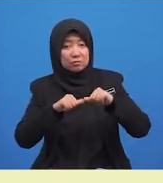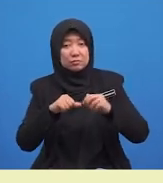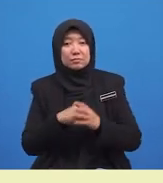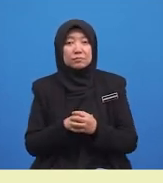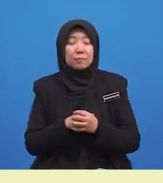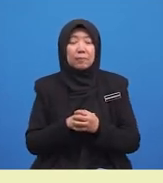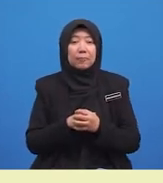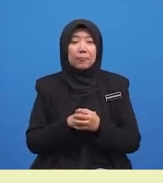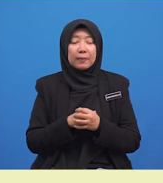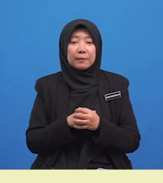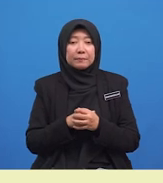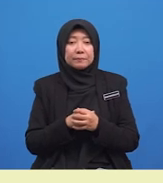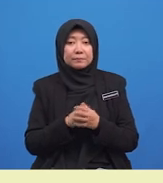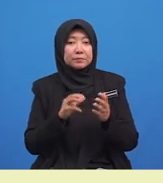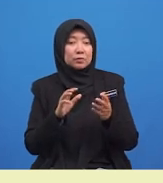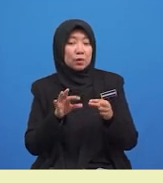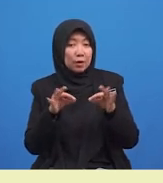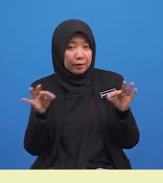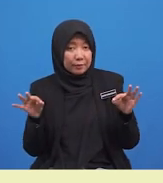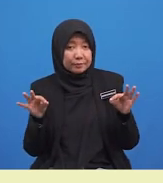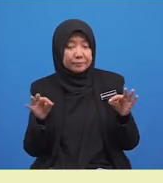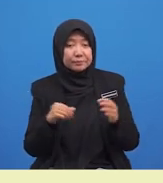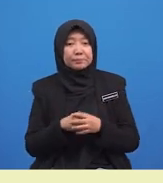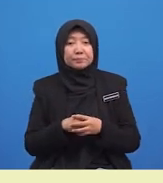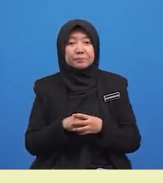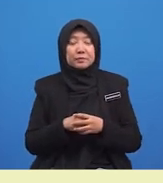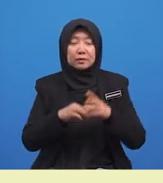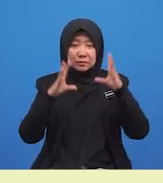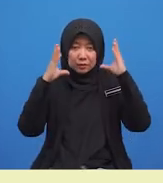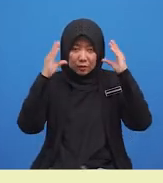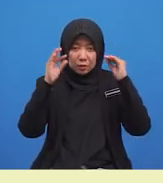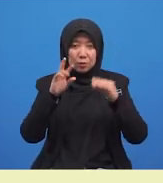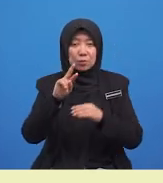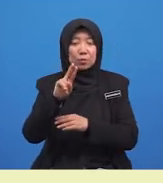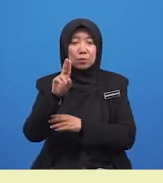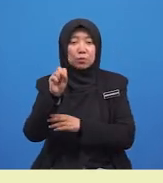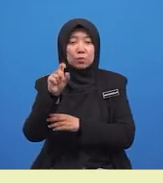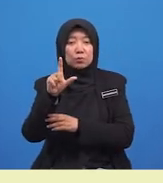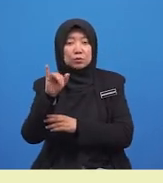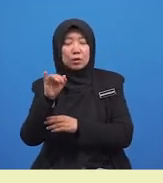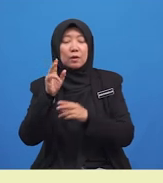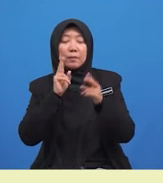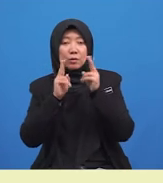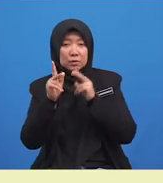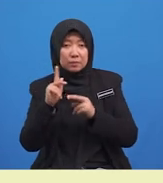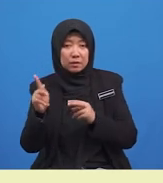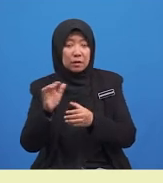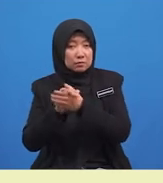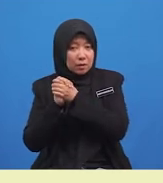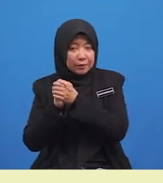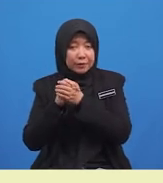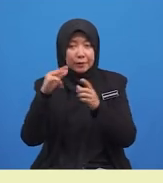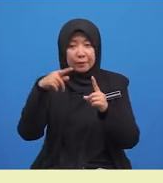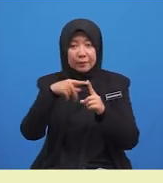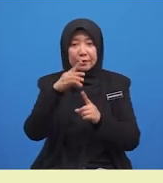predikatnya seperti berikut. Cikgu Rosli mengucapkan tahniah kepada